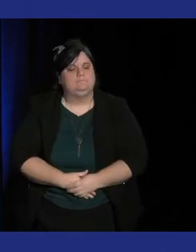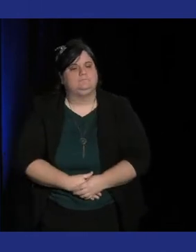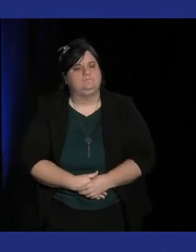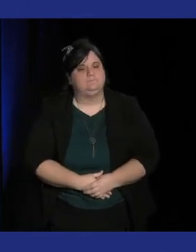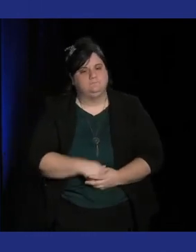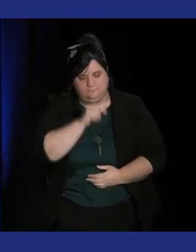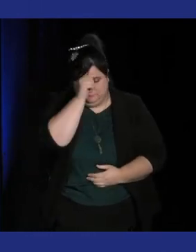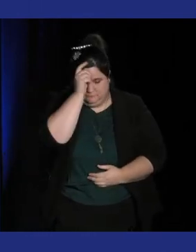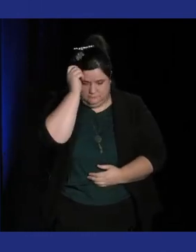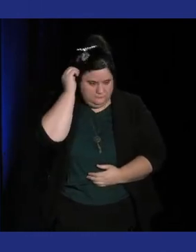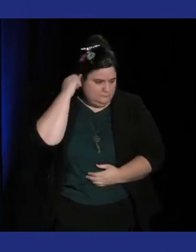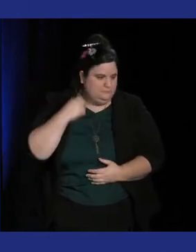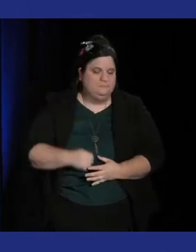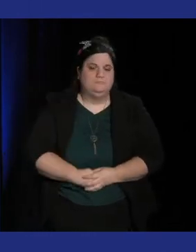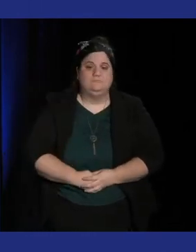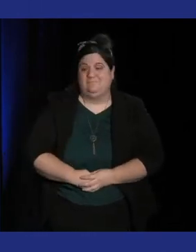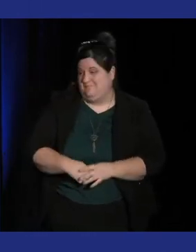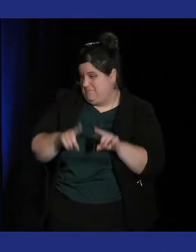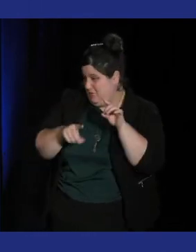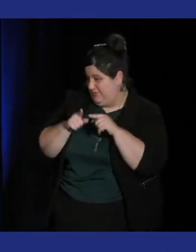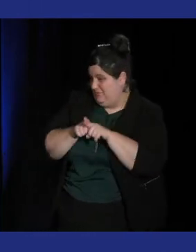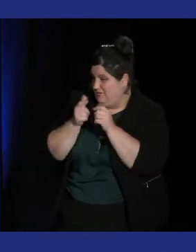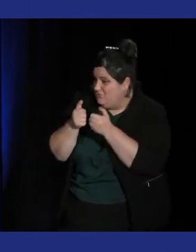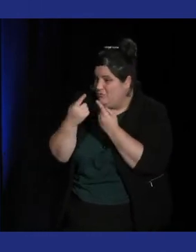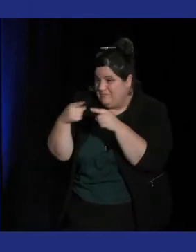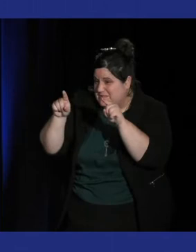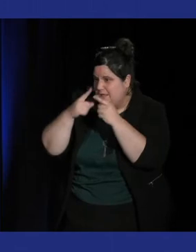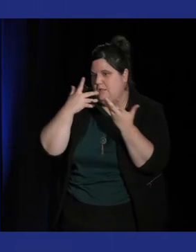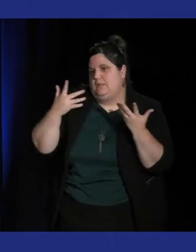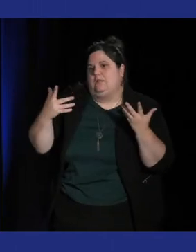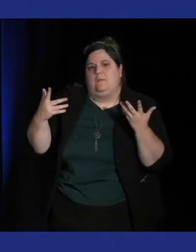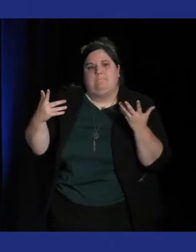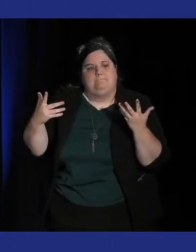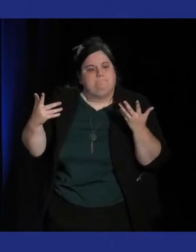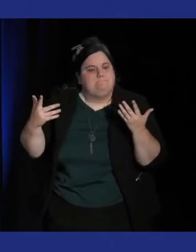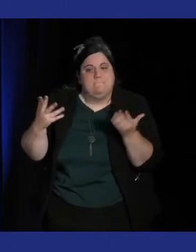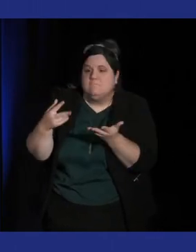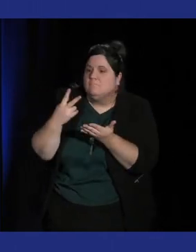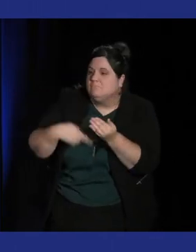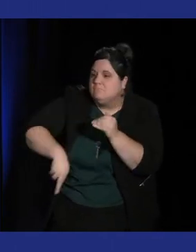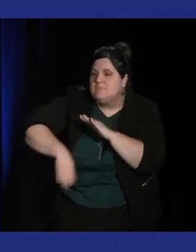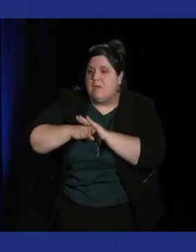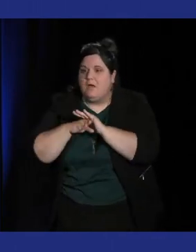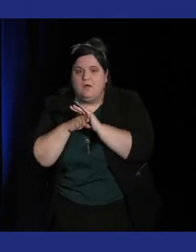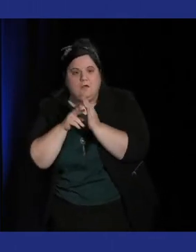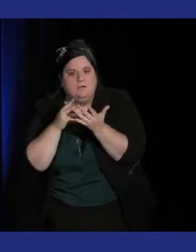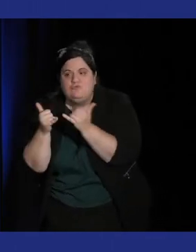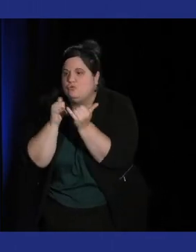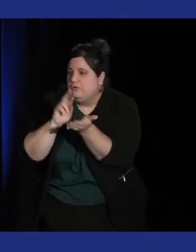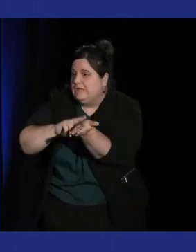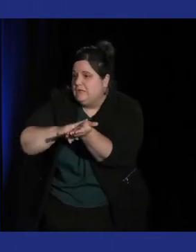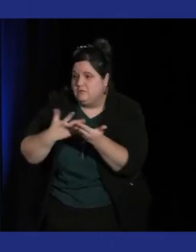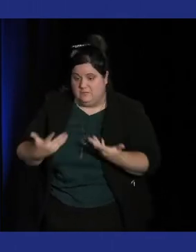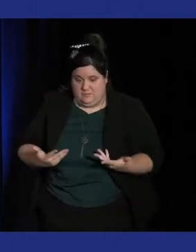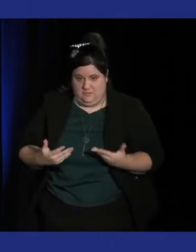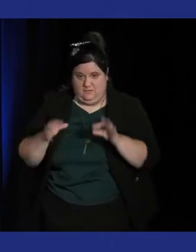que ça dépend aussi de la définition de ce qu'on met derrière le jeu musical si on prend le jeu musical dans sa forme la plus traditionnelle qui est un contrôleur,